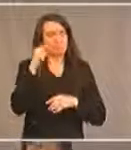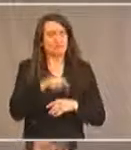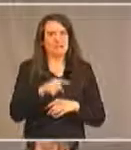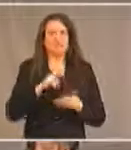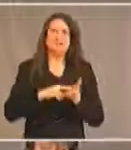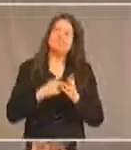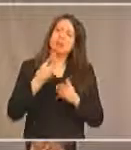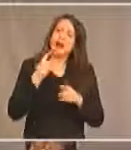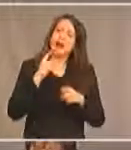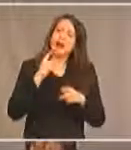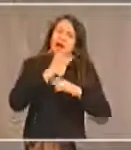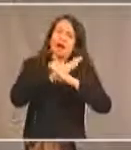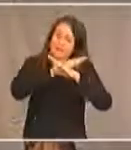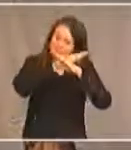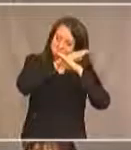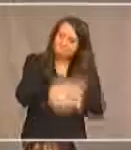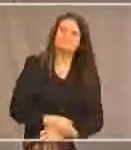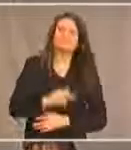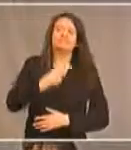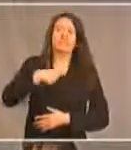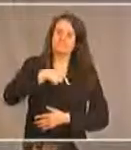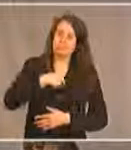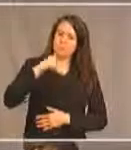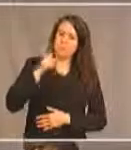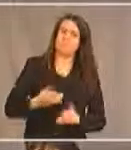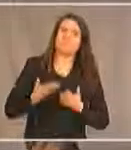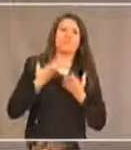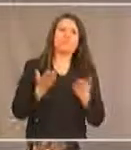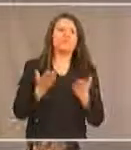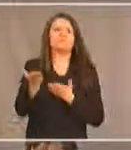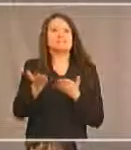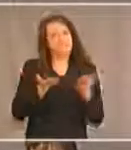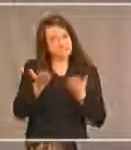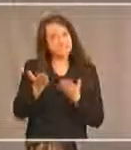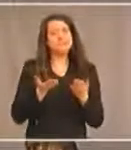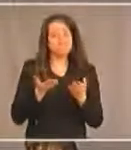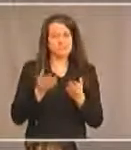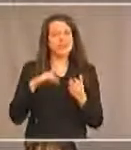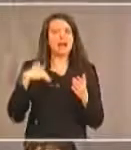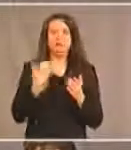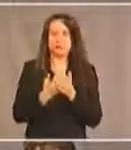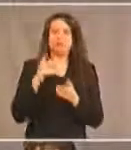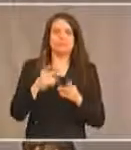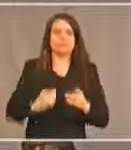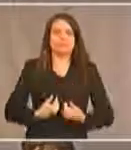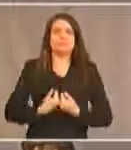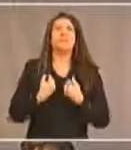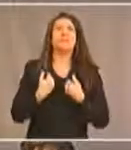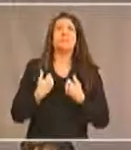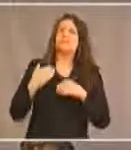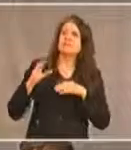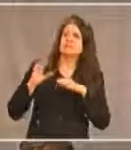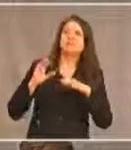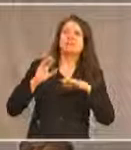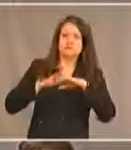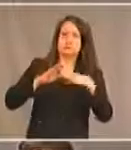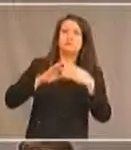obstacles, nous devons pouvoir offrir des services à tous ceux qui habitent dans ces